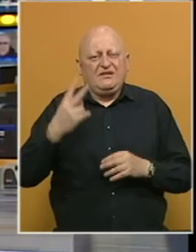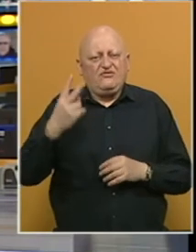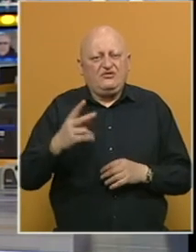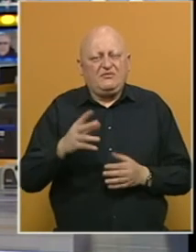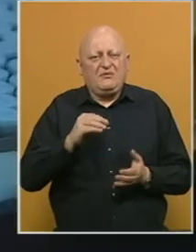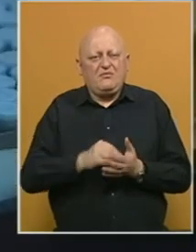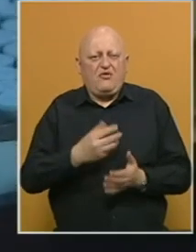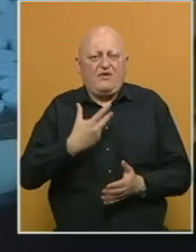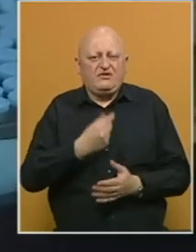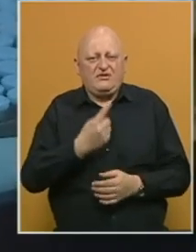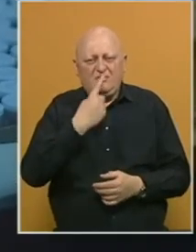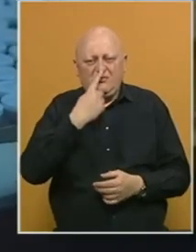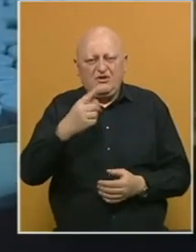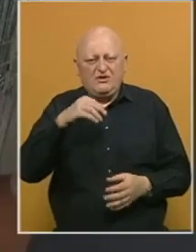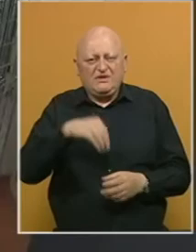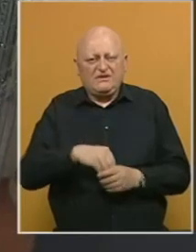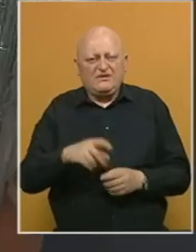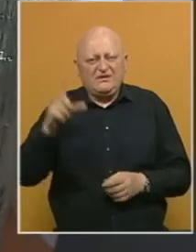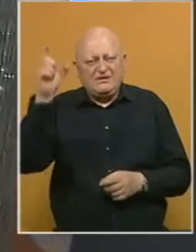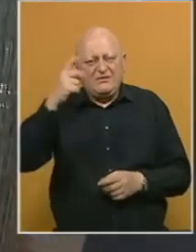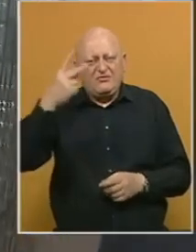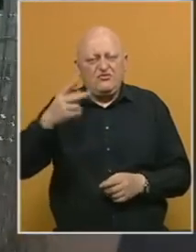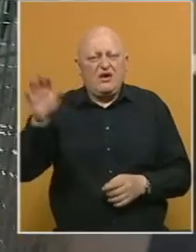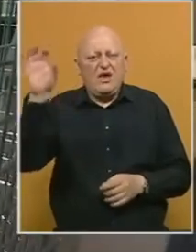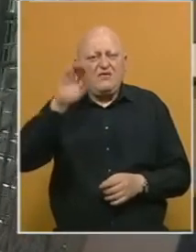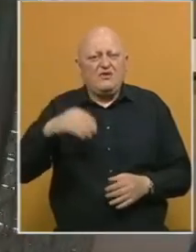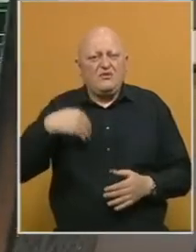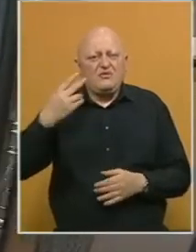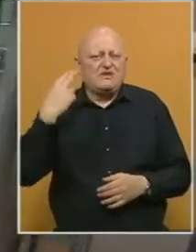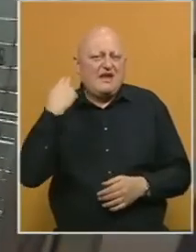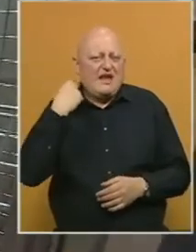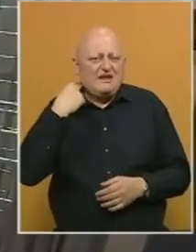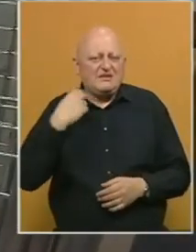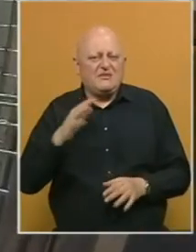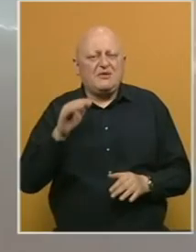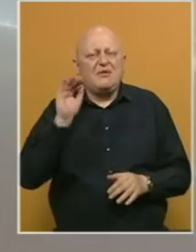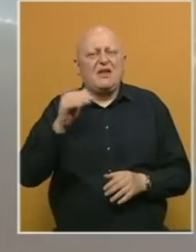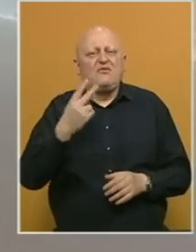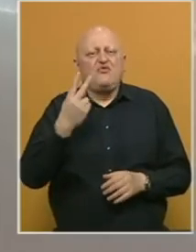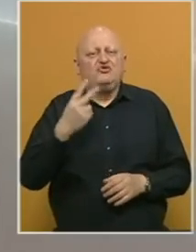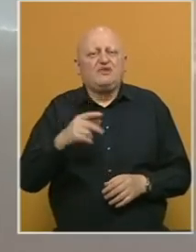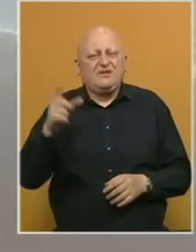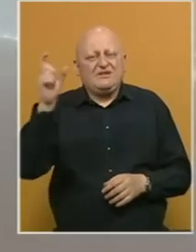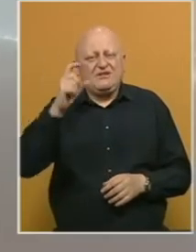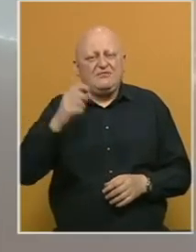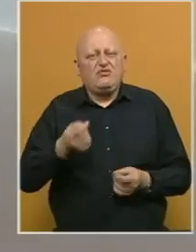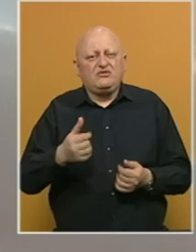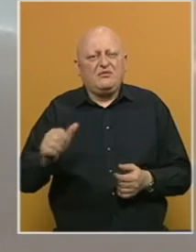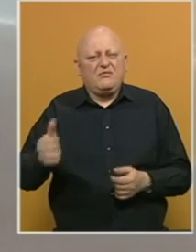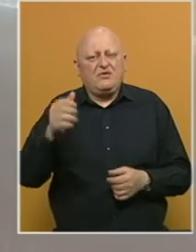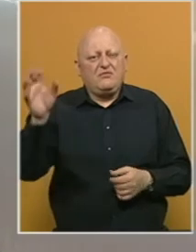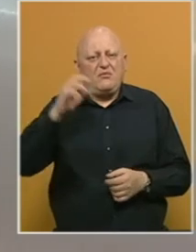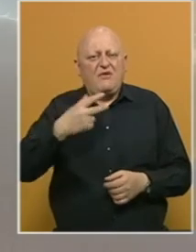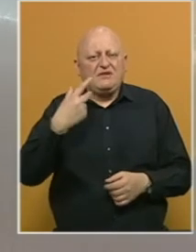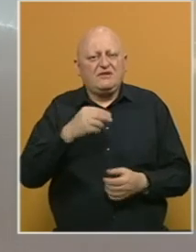Vučić. Prema broju vakcinacija na milion stanovnika, Srbija je druga u Evropi posle Velike Britanije. Prema najavi Vučića, Srbija će uskoro biti prvo